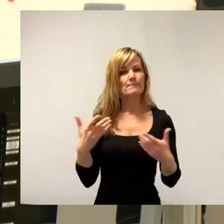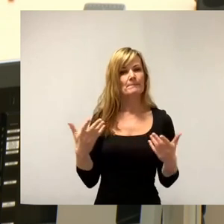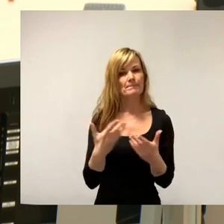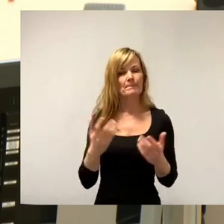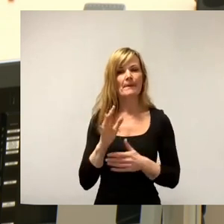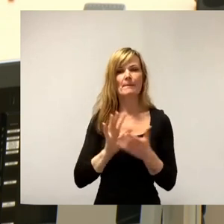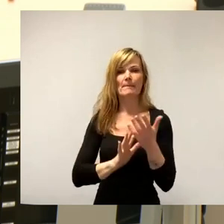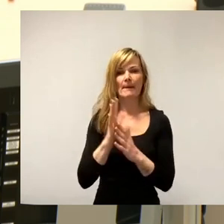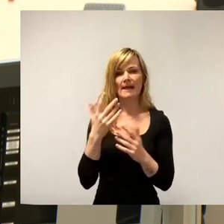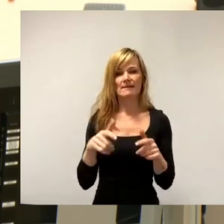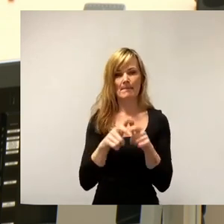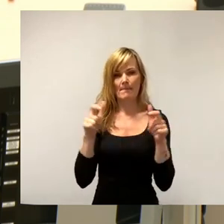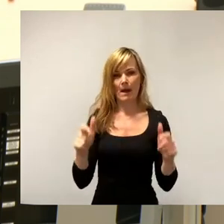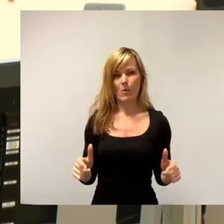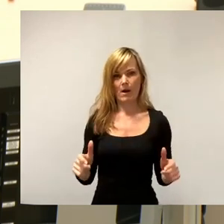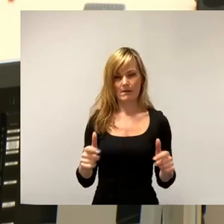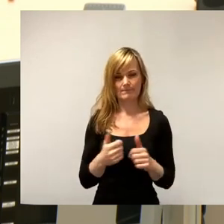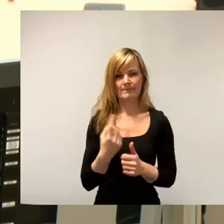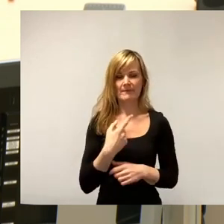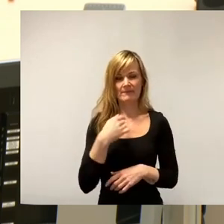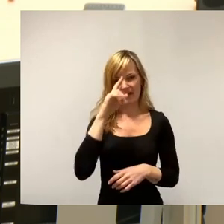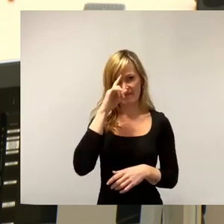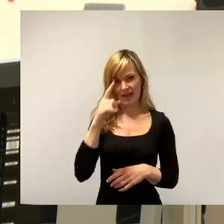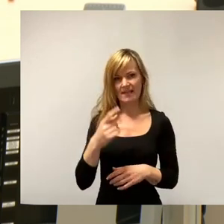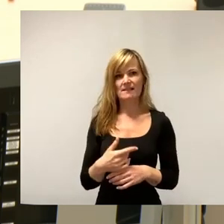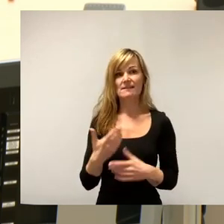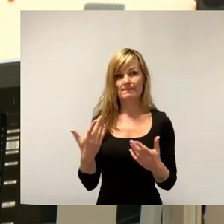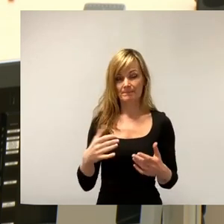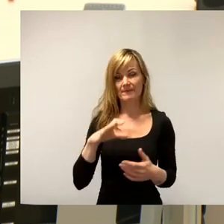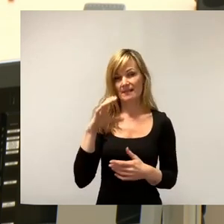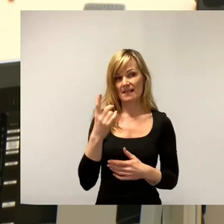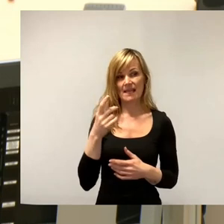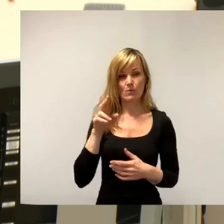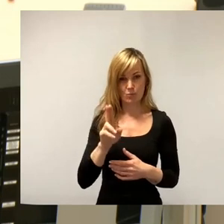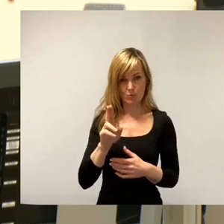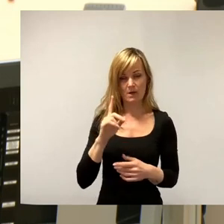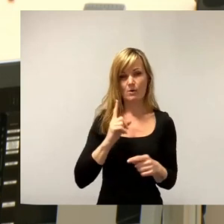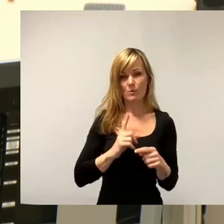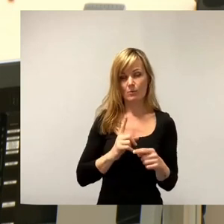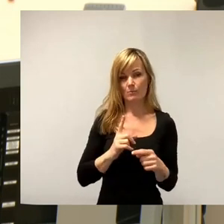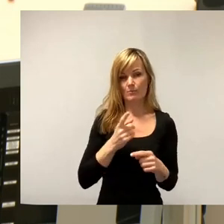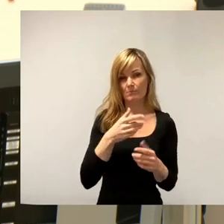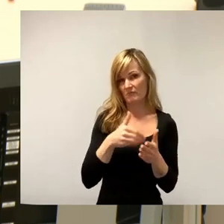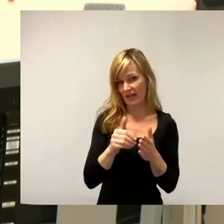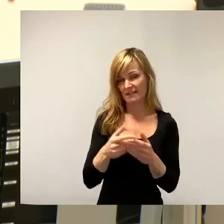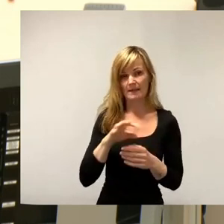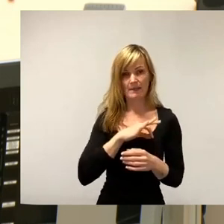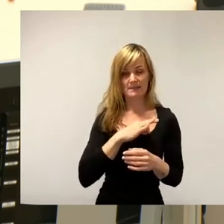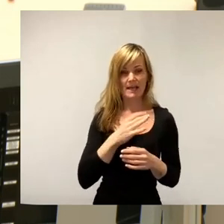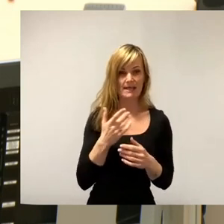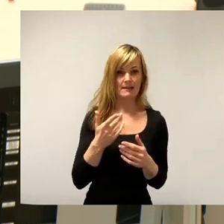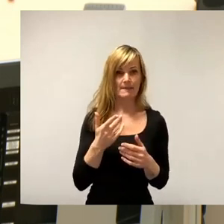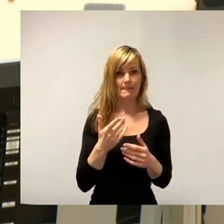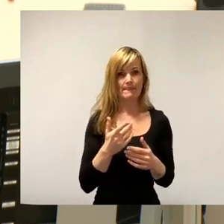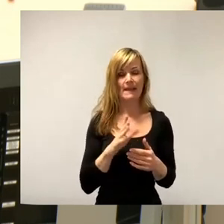von denen wir ja alle wissen, dass sie aus Seiten der CDU und der weiteren Parteien und Gruppierungen, es gibt ja jetzt